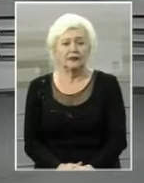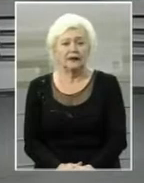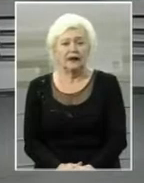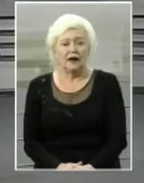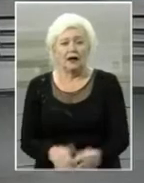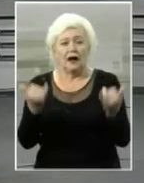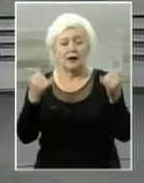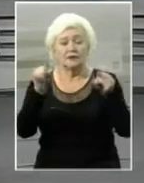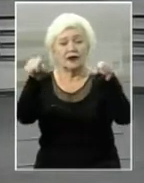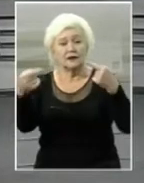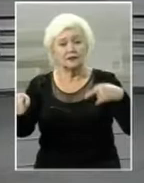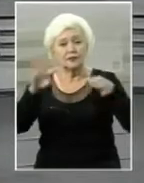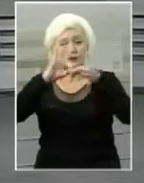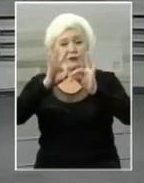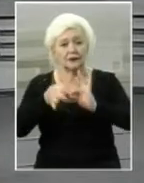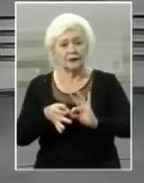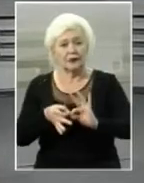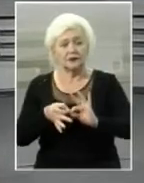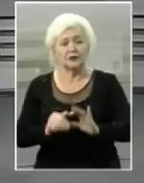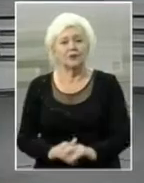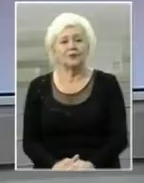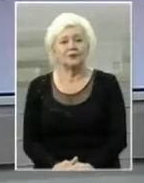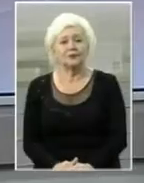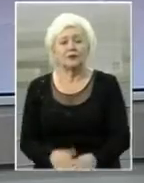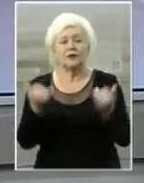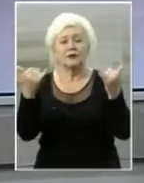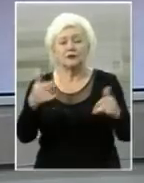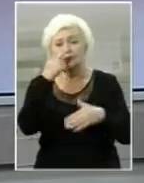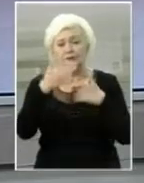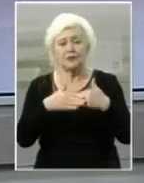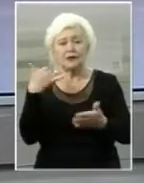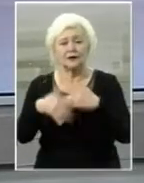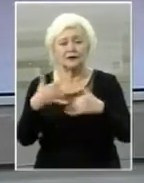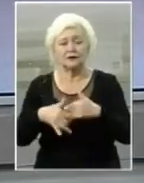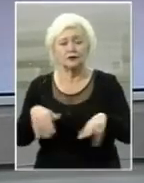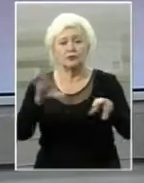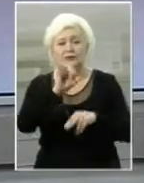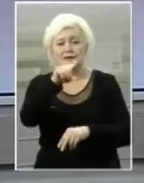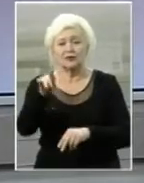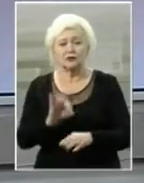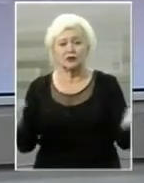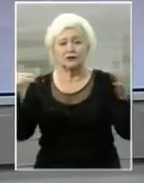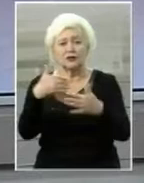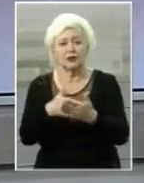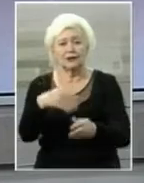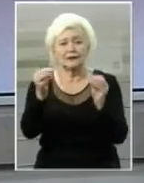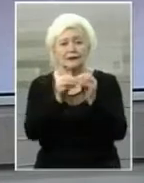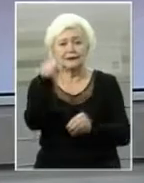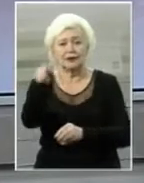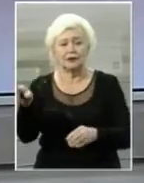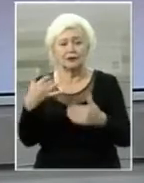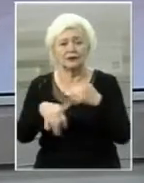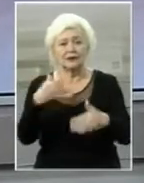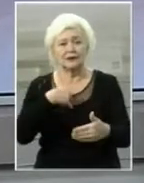Зараз про це та інше більш детальніше. Сьогодні біля Херсонського слідчого ізолятора зібралося близько десятка людей.